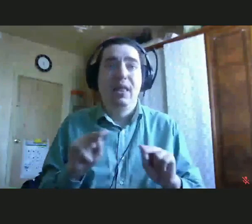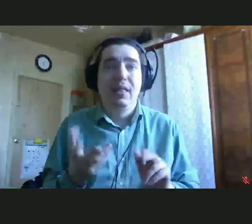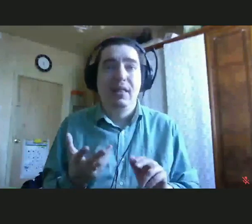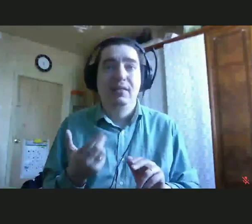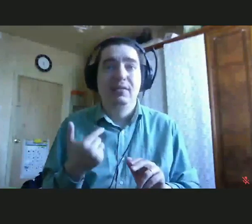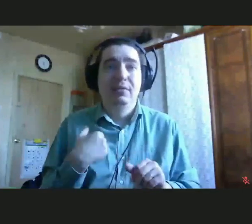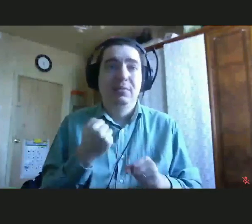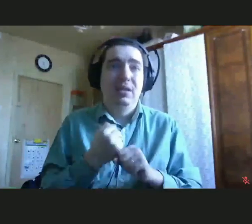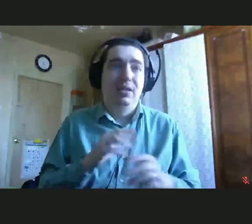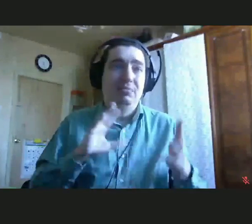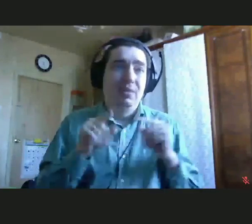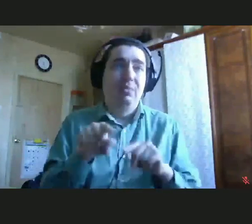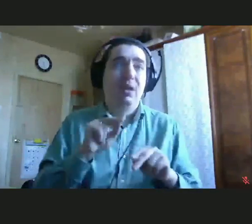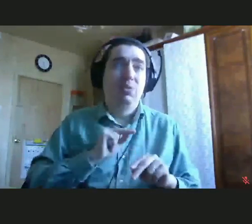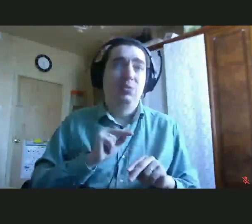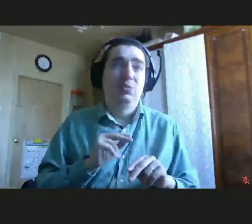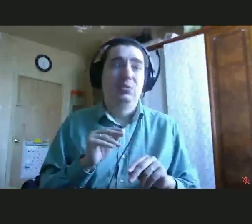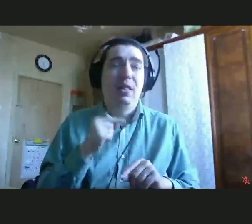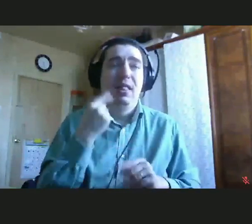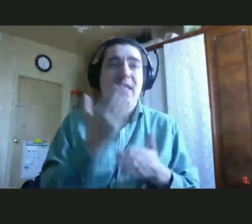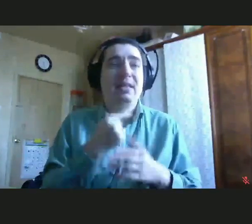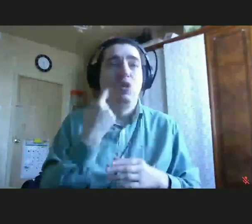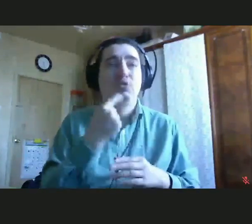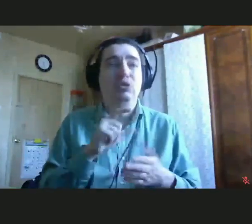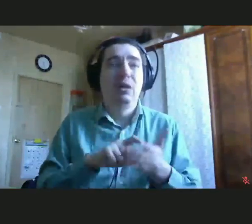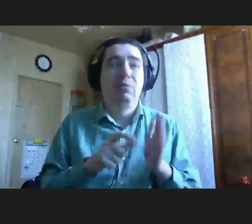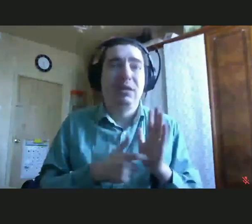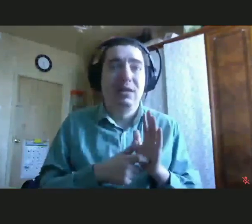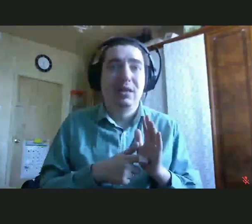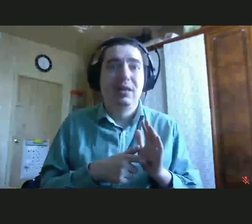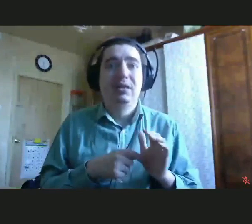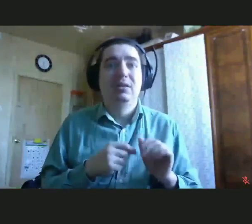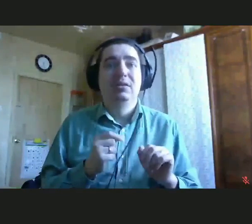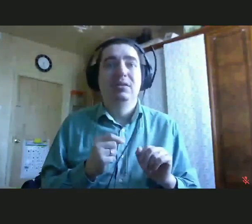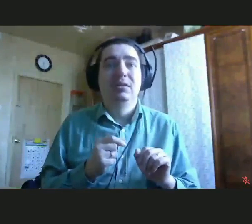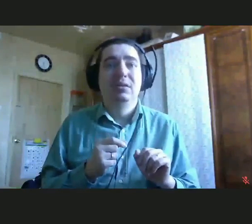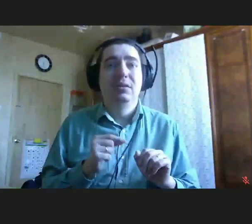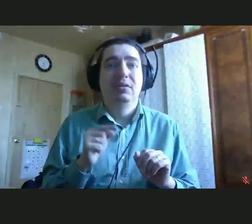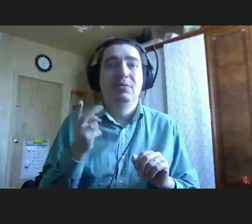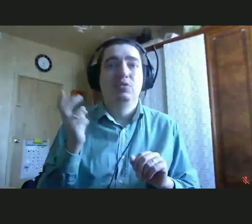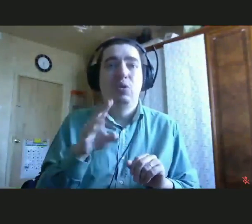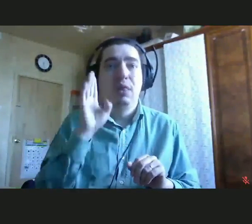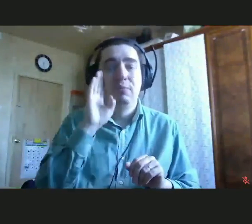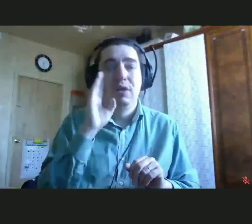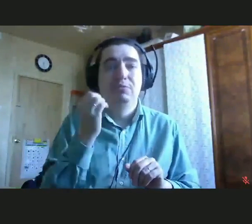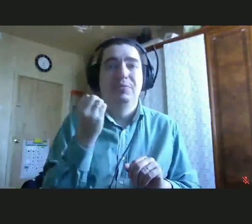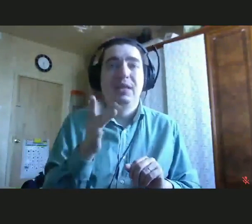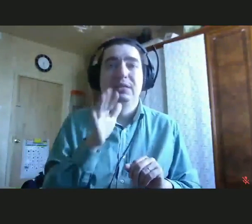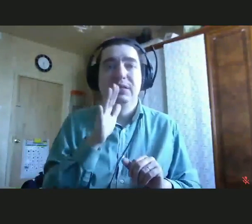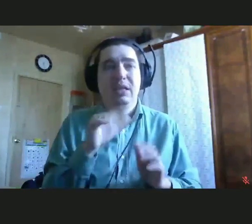офиса, где работает команда фонда, есть логопедический кабинет, куда ходят дети, занимаются логопедом. У нас пришел мальчик, 16 лет,